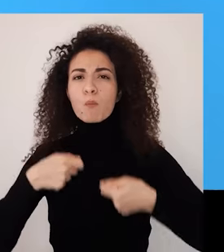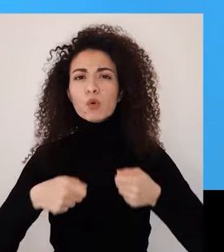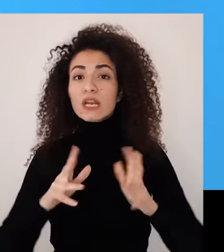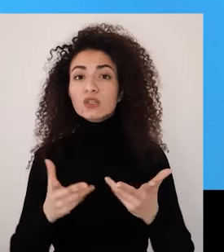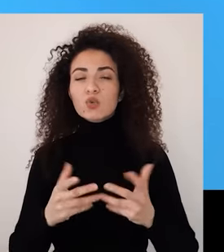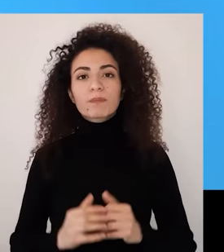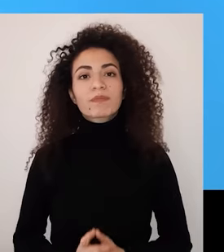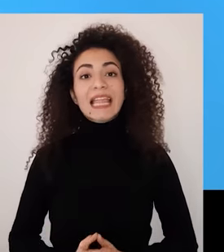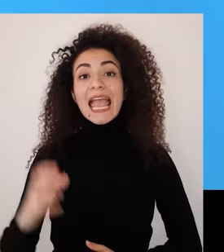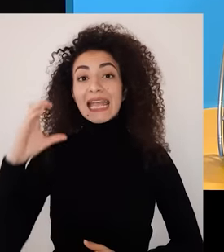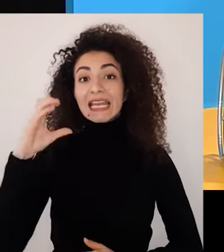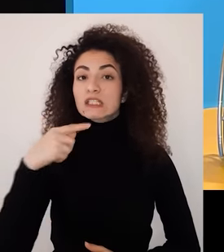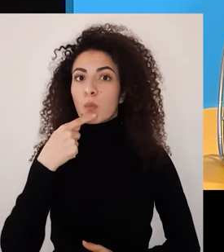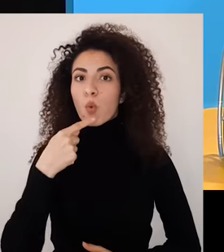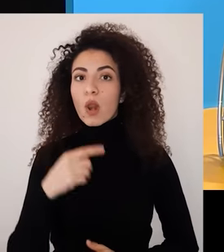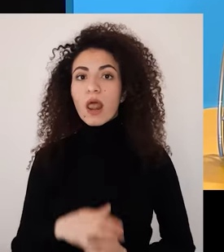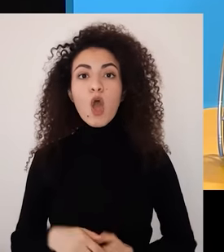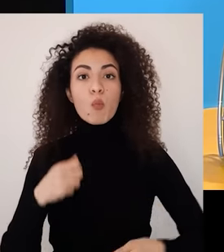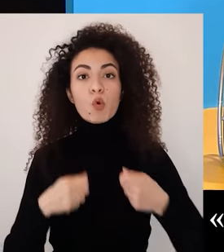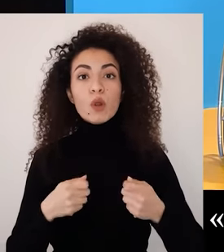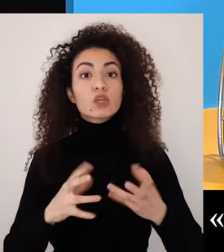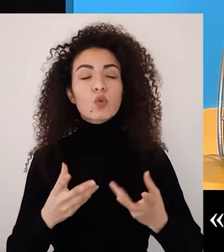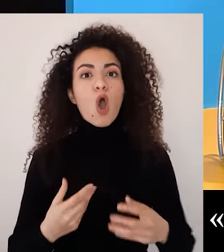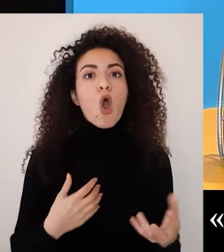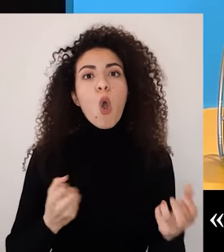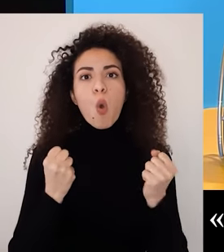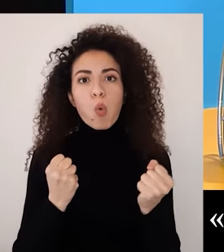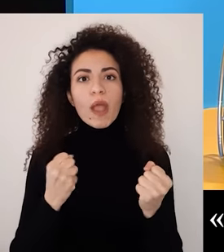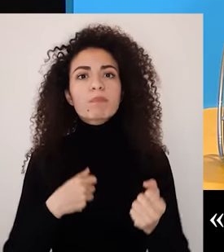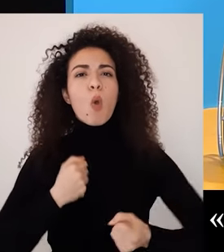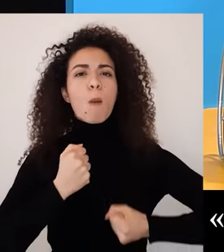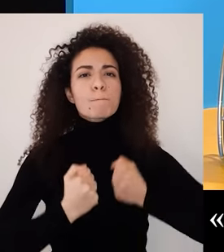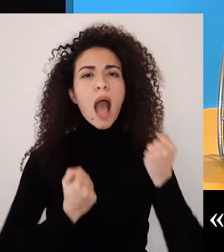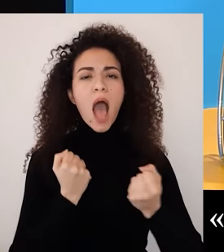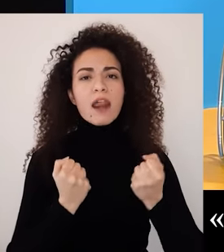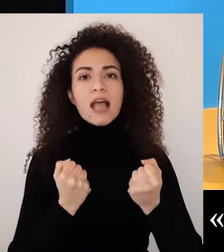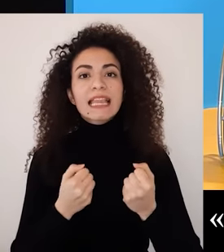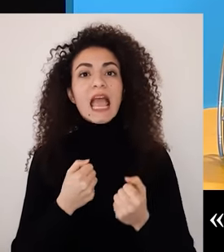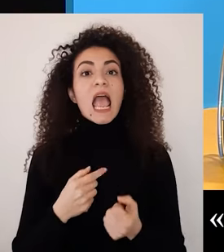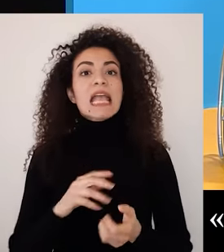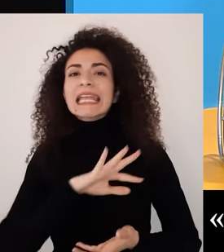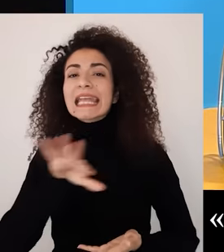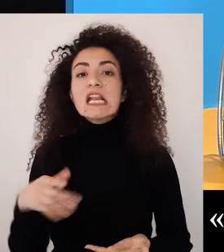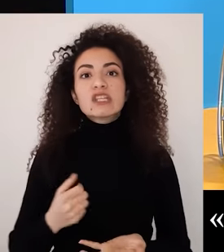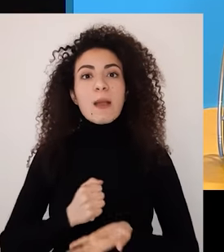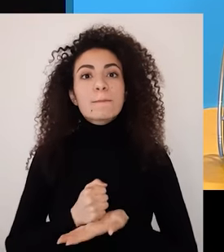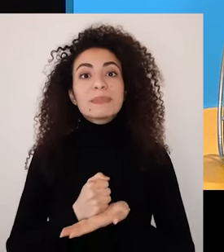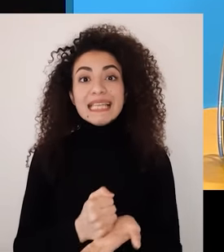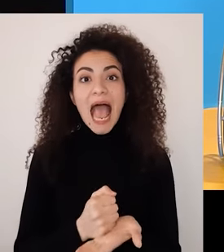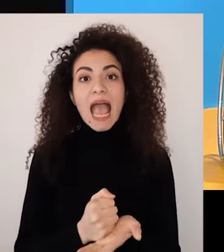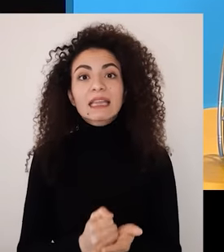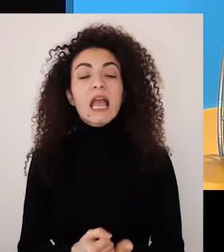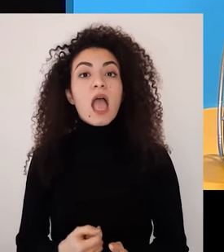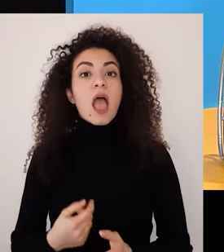شو هي المرونة؟ حسب كريس جونستن المرونة هي القوة والمهارات والقدرة اللي بتساعدنا على